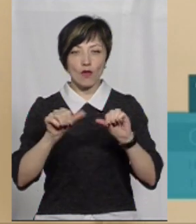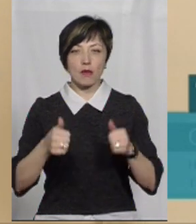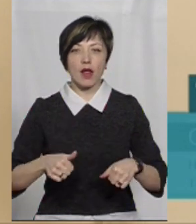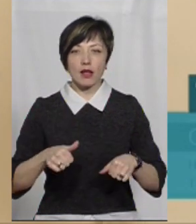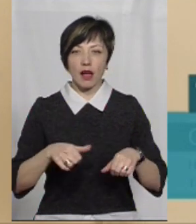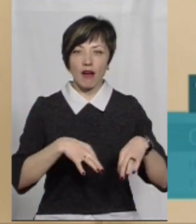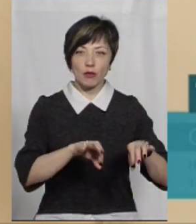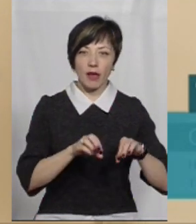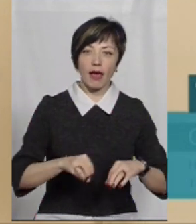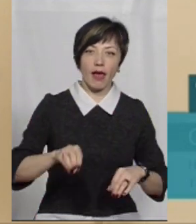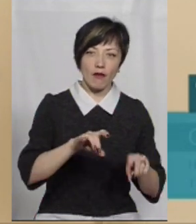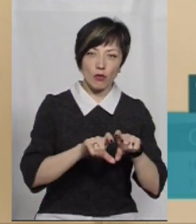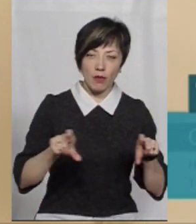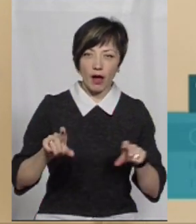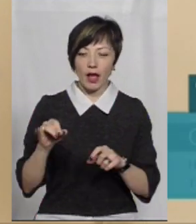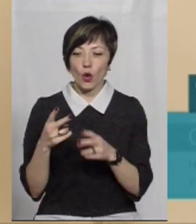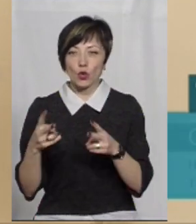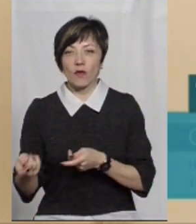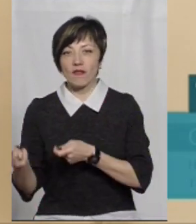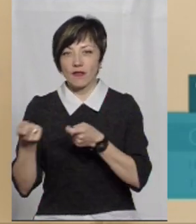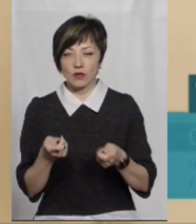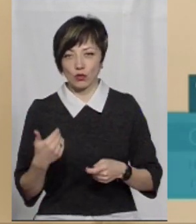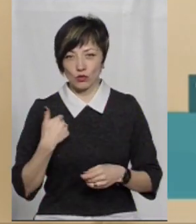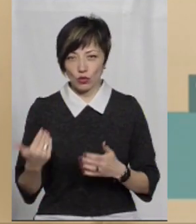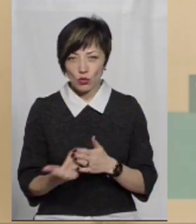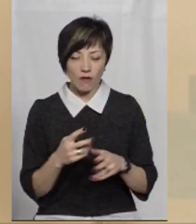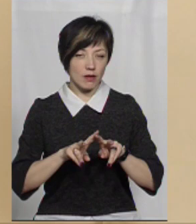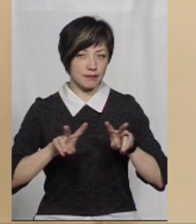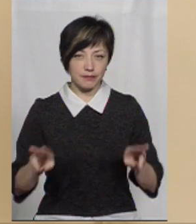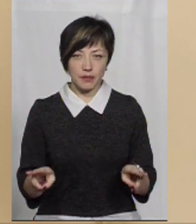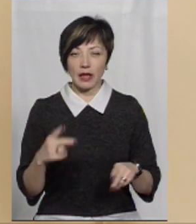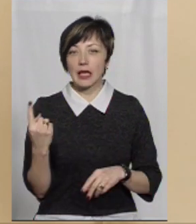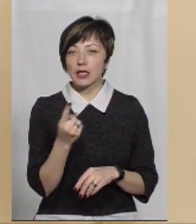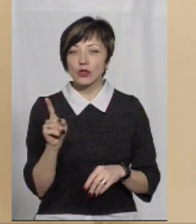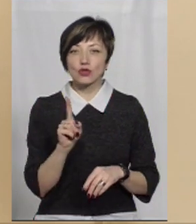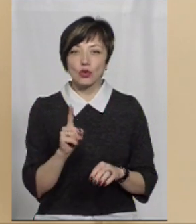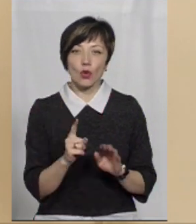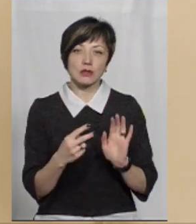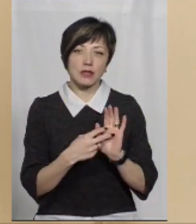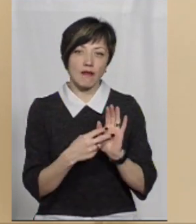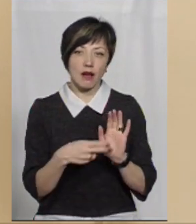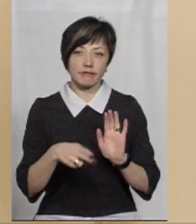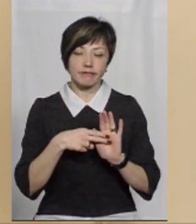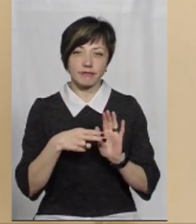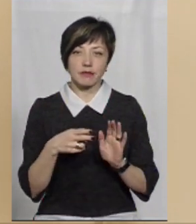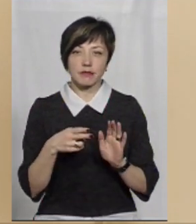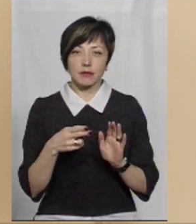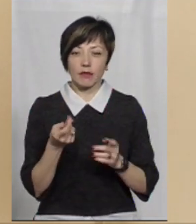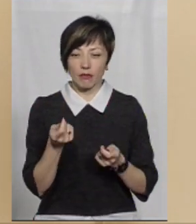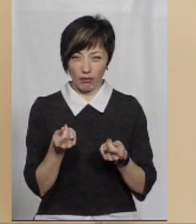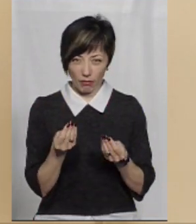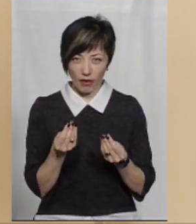бляхи, так і ті, хто виявить бажання вести нові, можна буде так само. Єдине, що ставка вже акцизу буде вдвічі більшою.